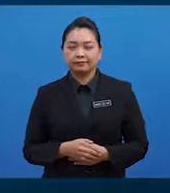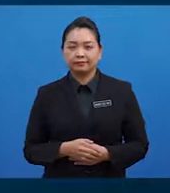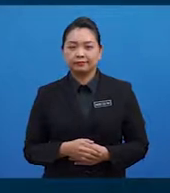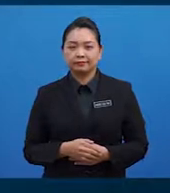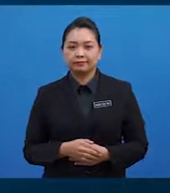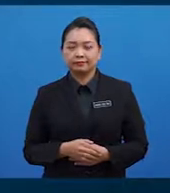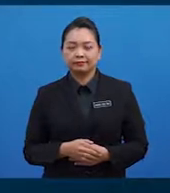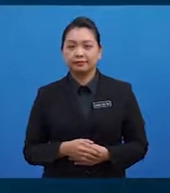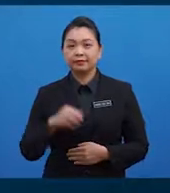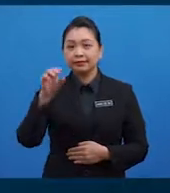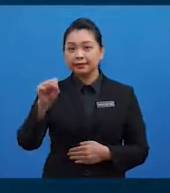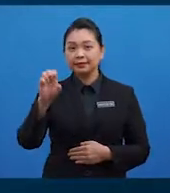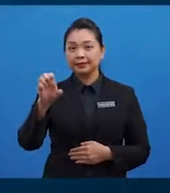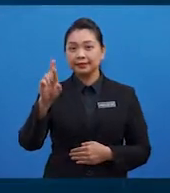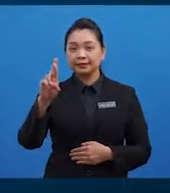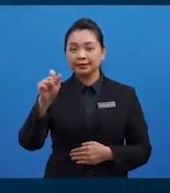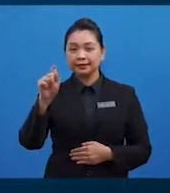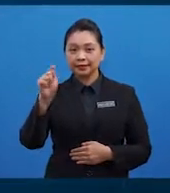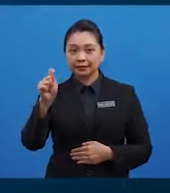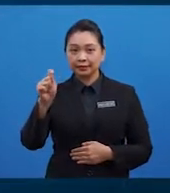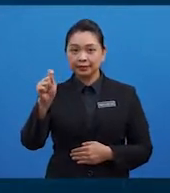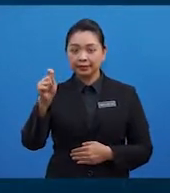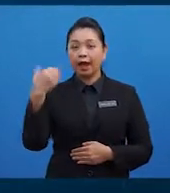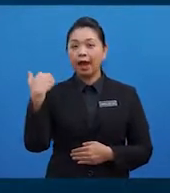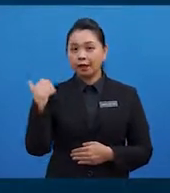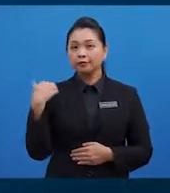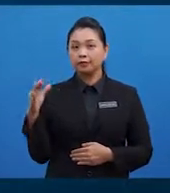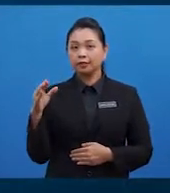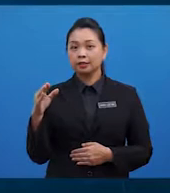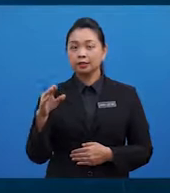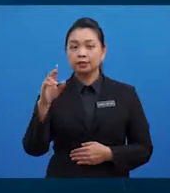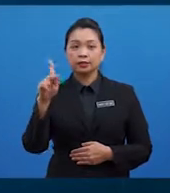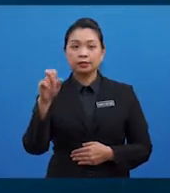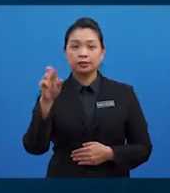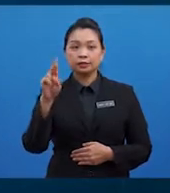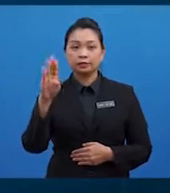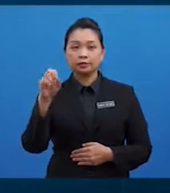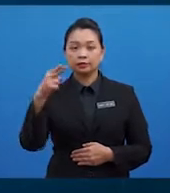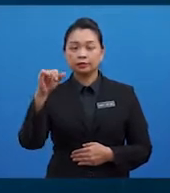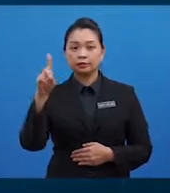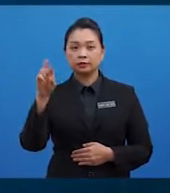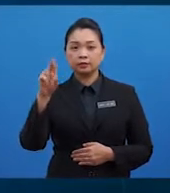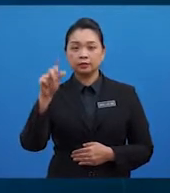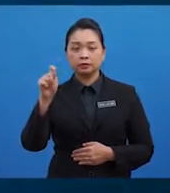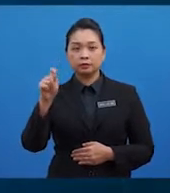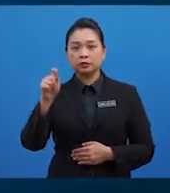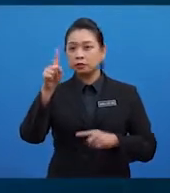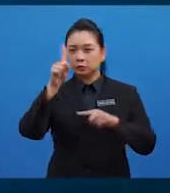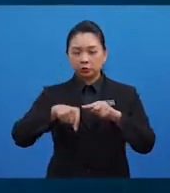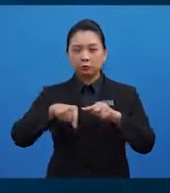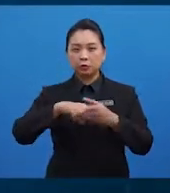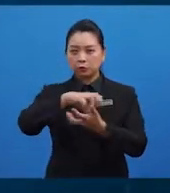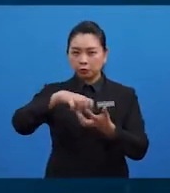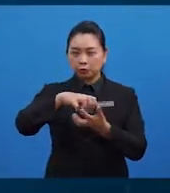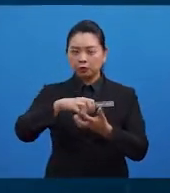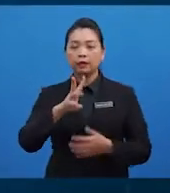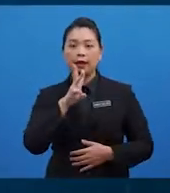serat merupakan komponen karbohidrat yang tidak dapat dicernakan oleh badan manusia dan air